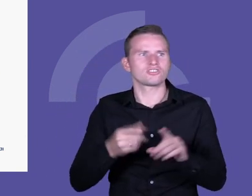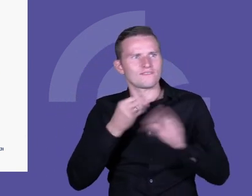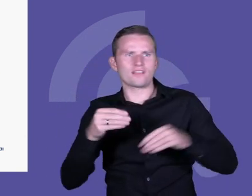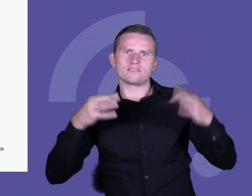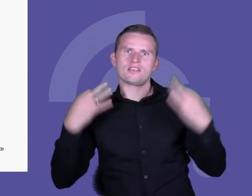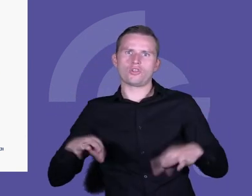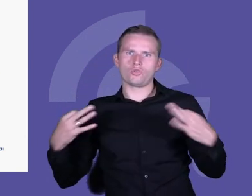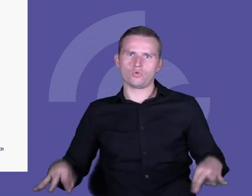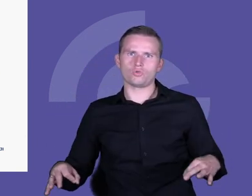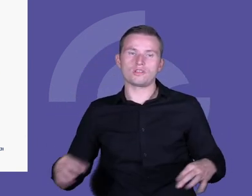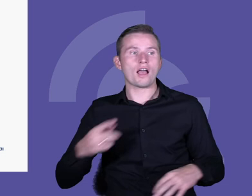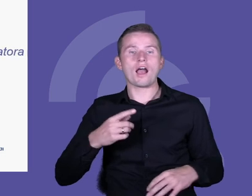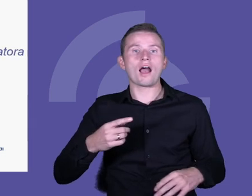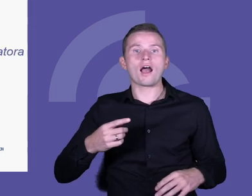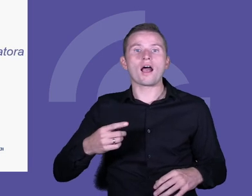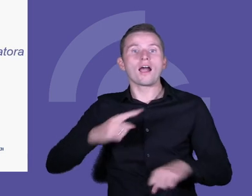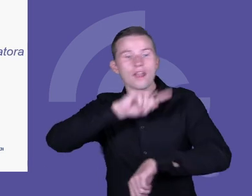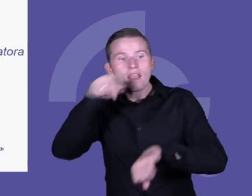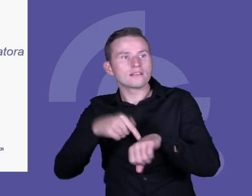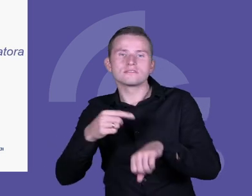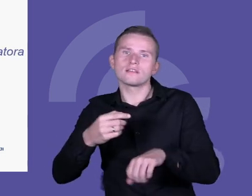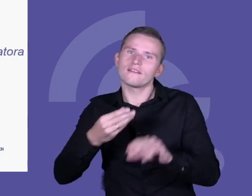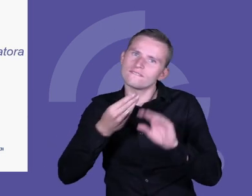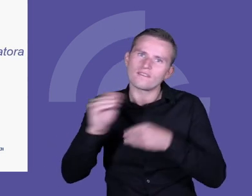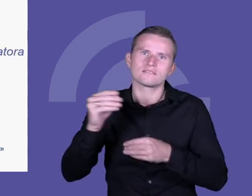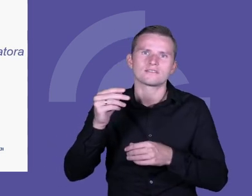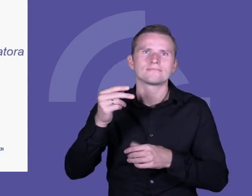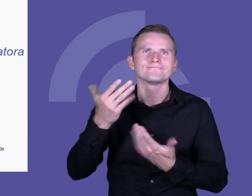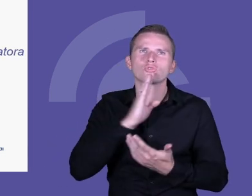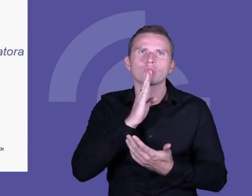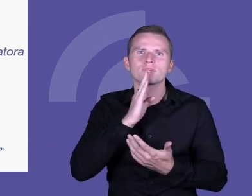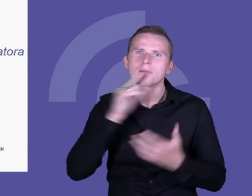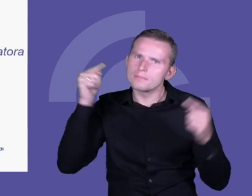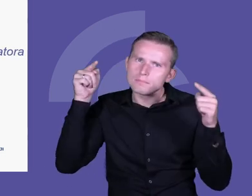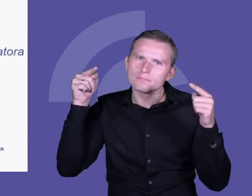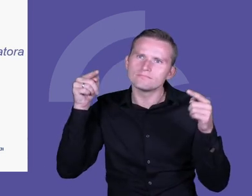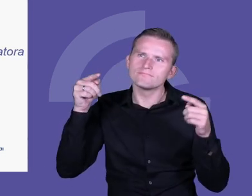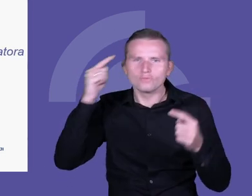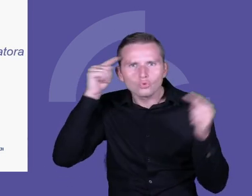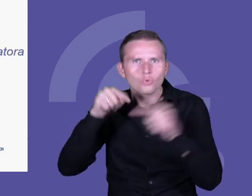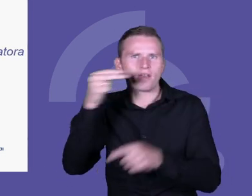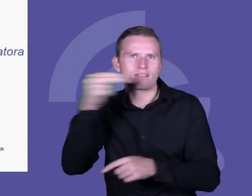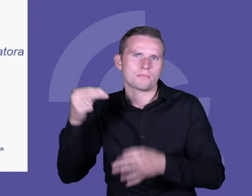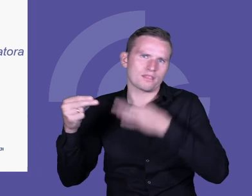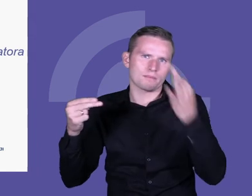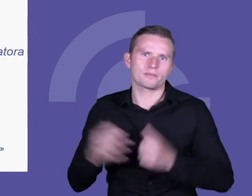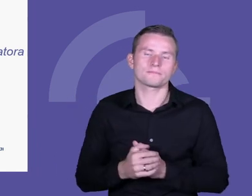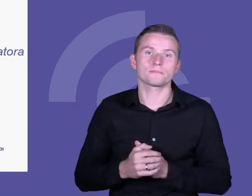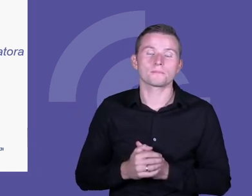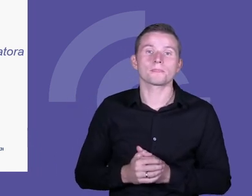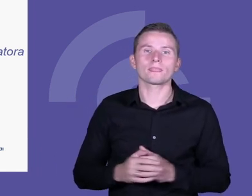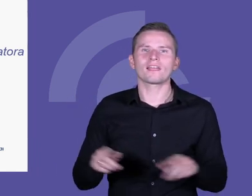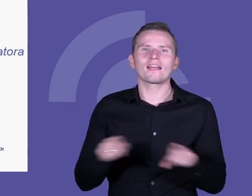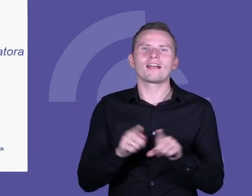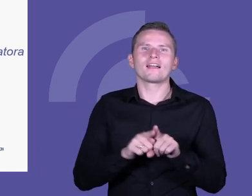bardziej tematyczne, cokolwiek to znaczy. I ode mnie ostatni, znaczy ostatni slajd, coś nie ode mnie, tylko